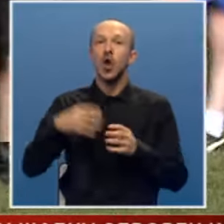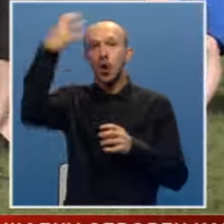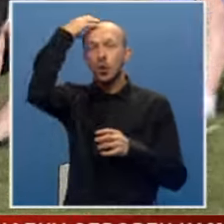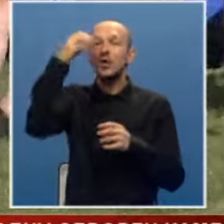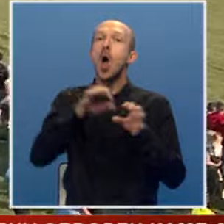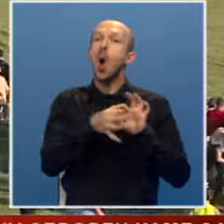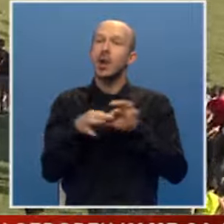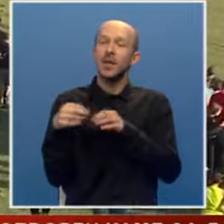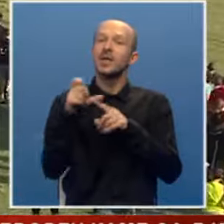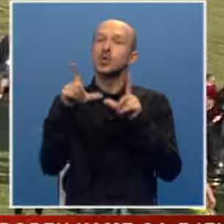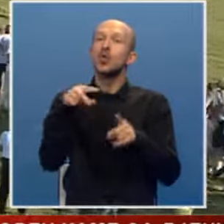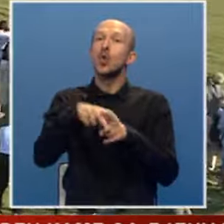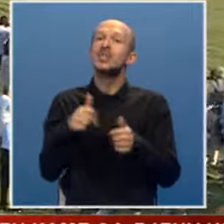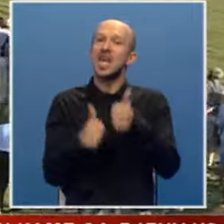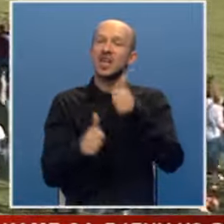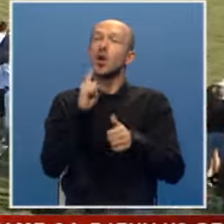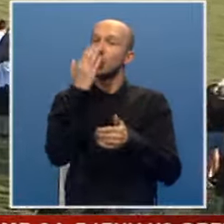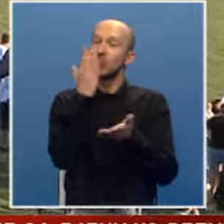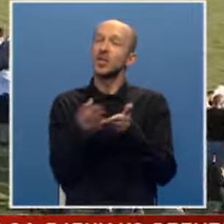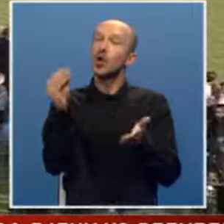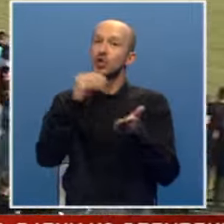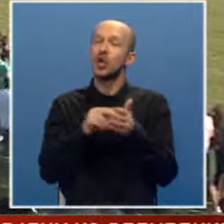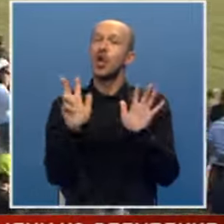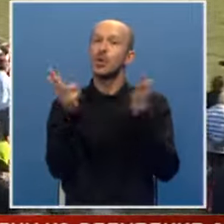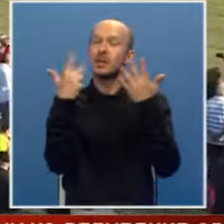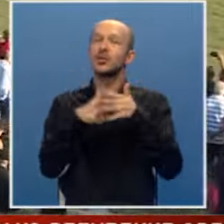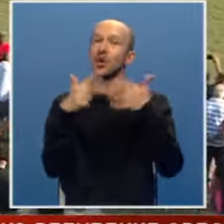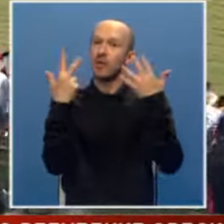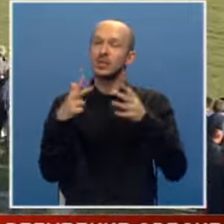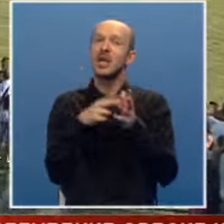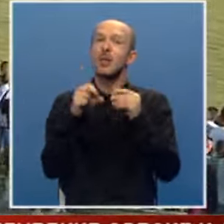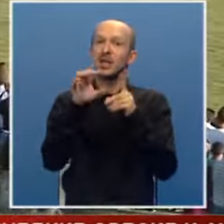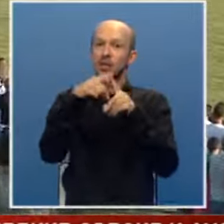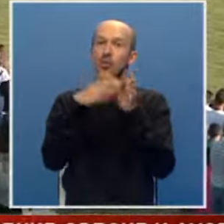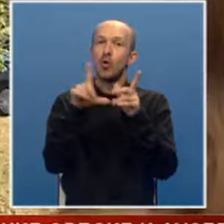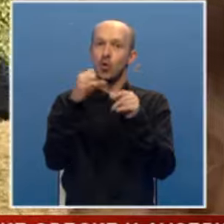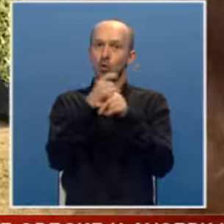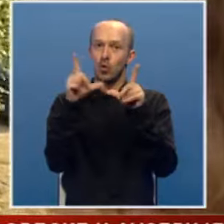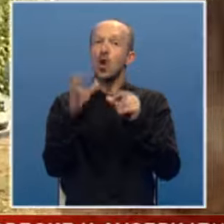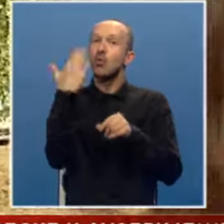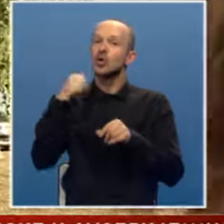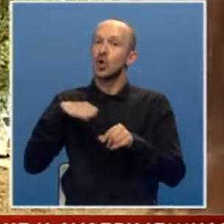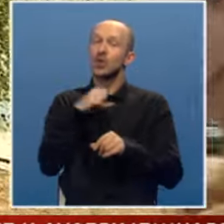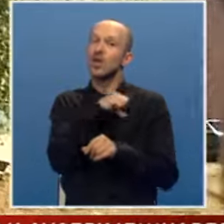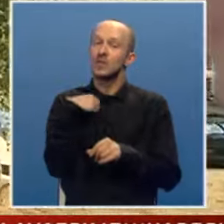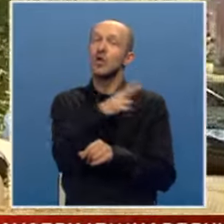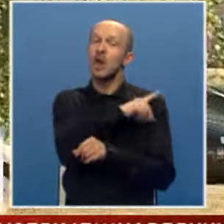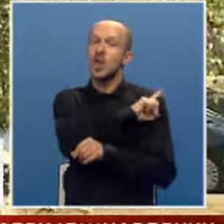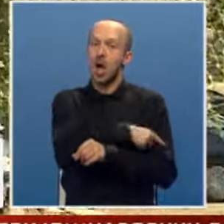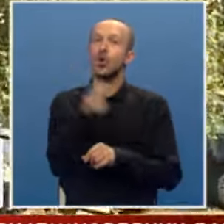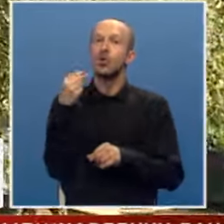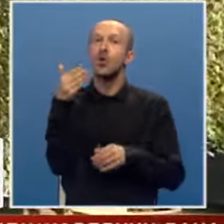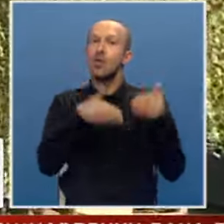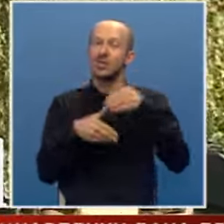Vesinski olimpijade su konjske trke koje će biti održane 18. augusta na Bratačkom lugu. Prošle godine smo imali jako dobru